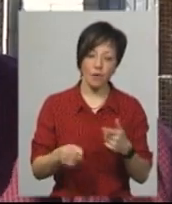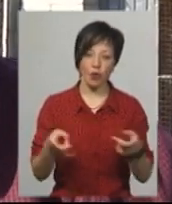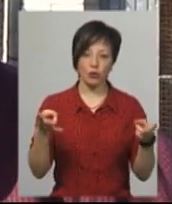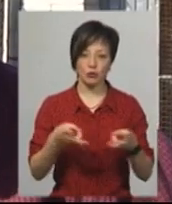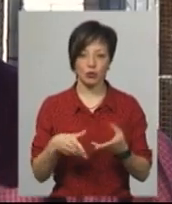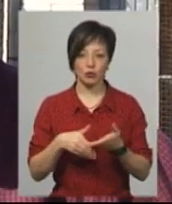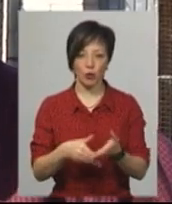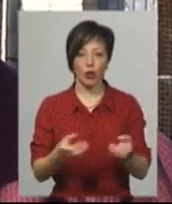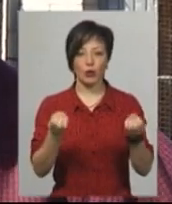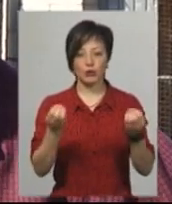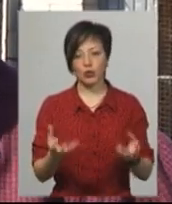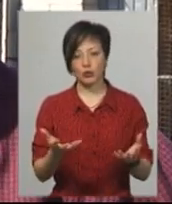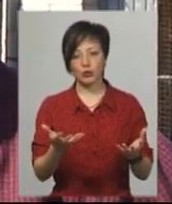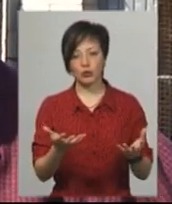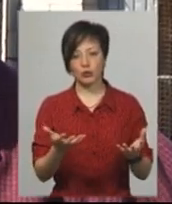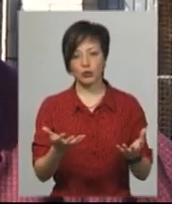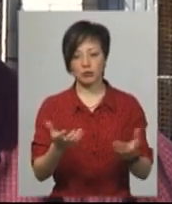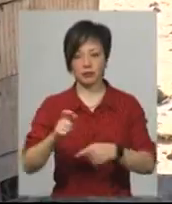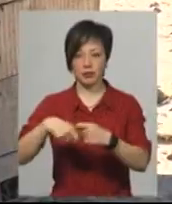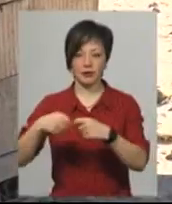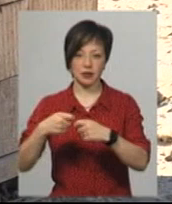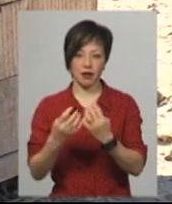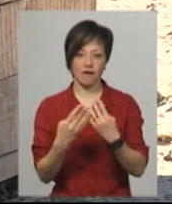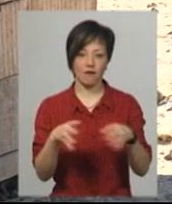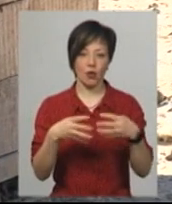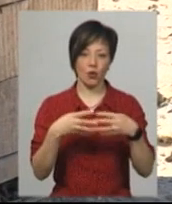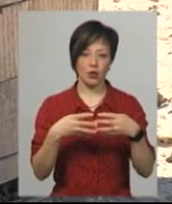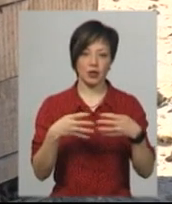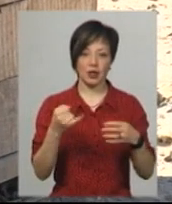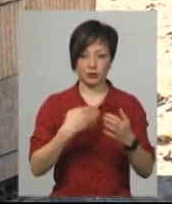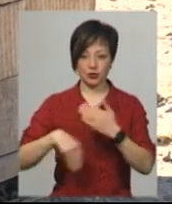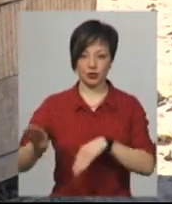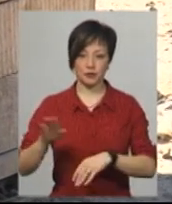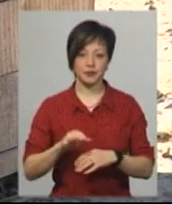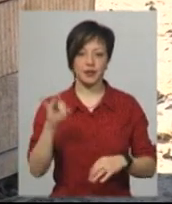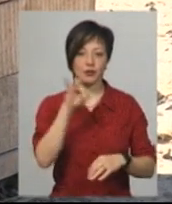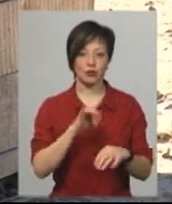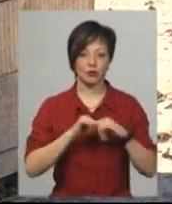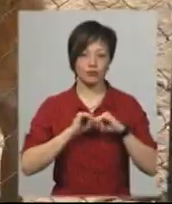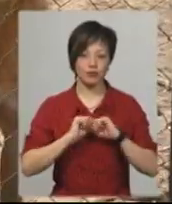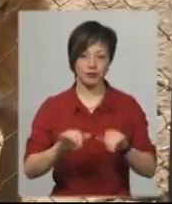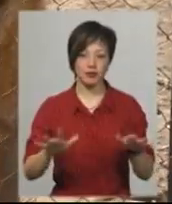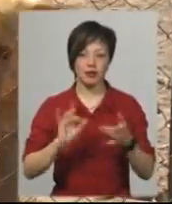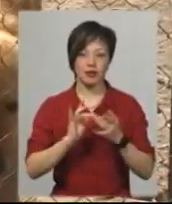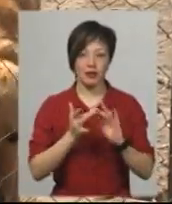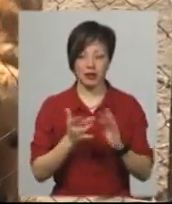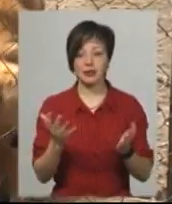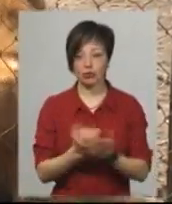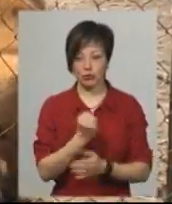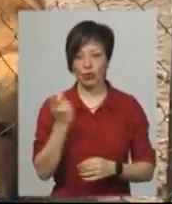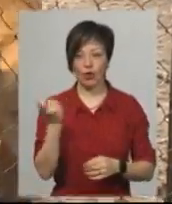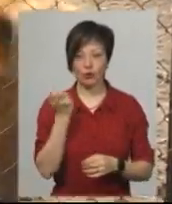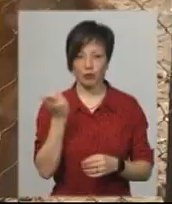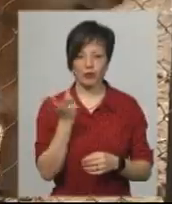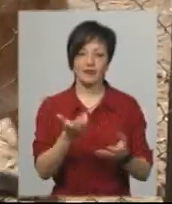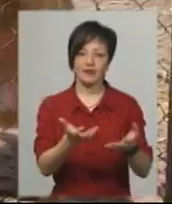Вони просто взяли і прив'язали біля ворот і пішли. Історію цього собаку поширили в інтернеті, і для нього вже знайшовся господар. Взяти тварину з